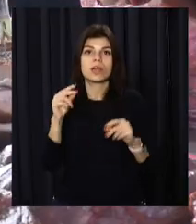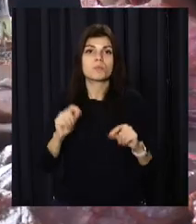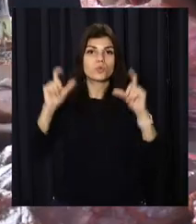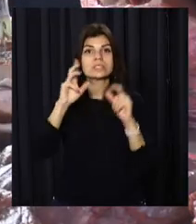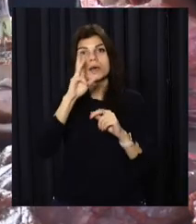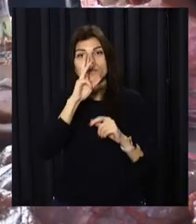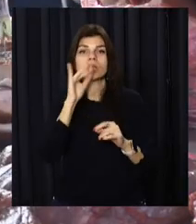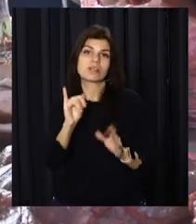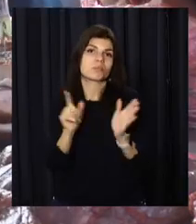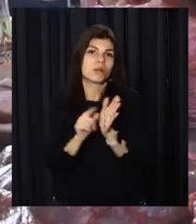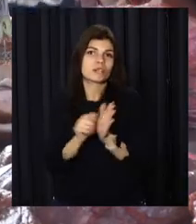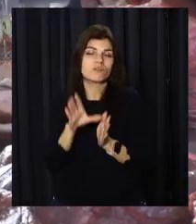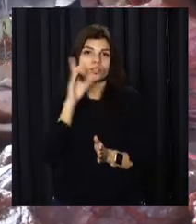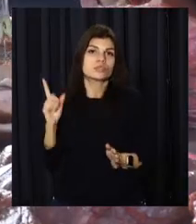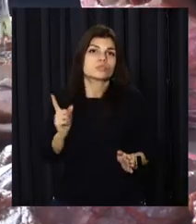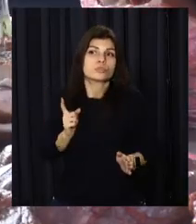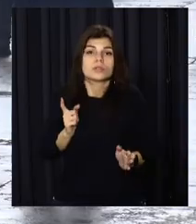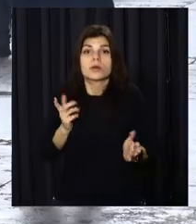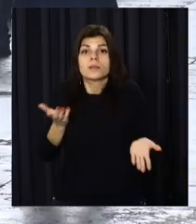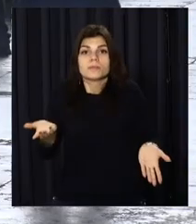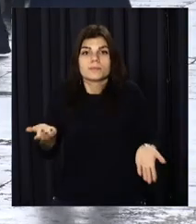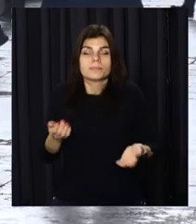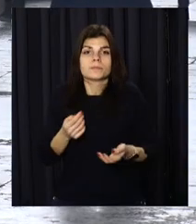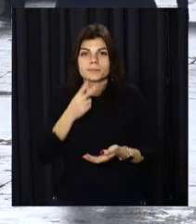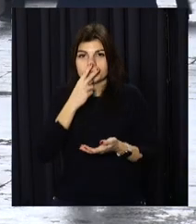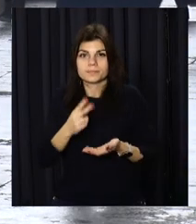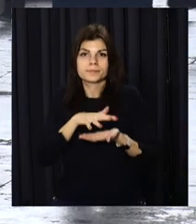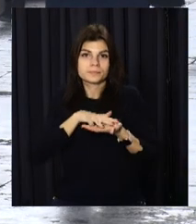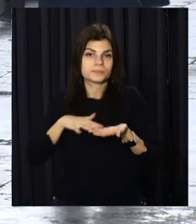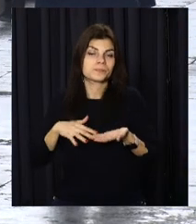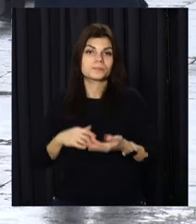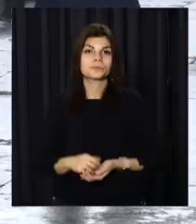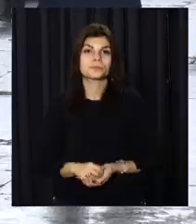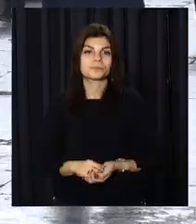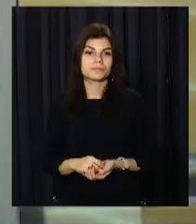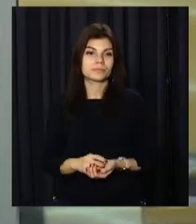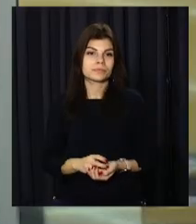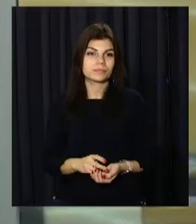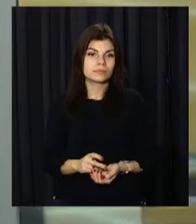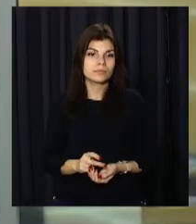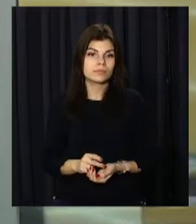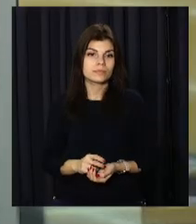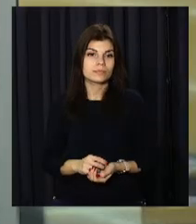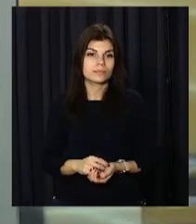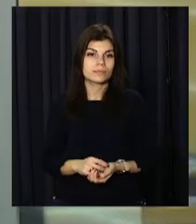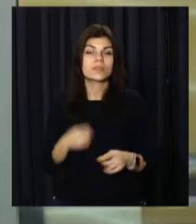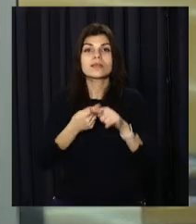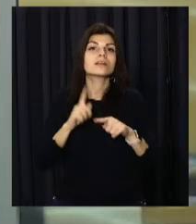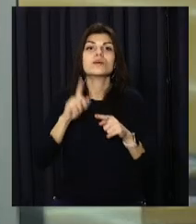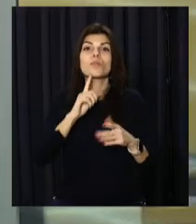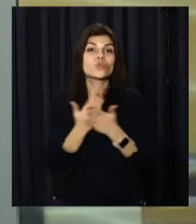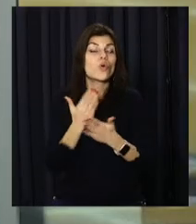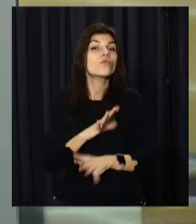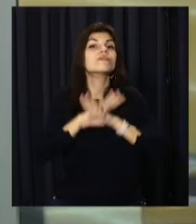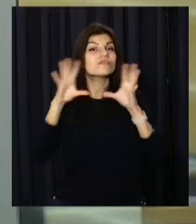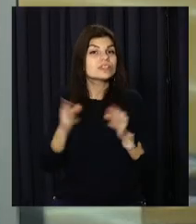зарплатню та пенсії. Олександр Ютушенко, Константин Комих, ОПЕН-НЮЗ, телеканал «Відкритий». На цю годину в мене